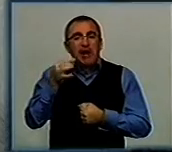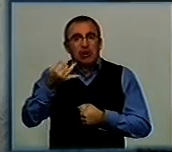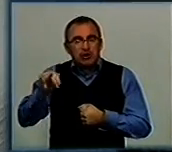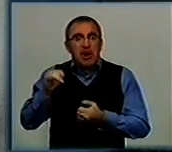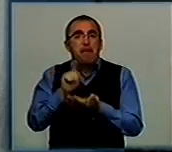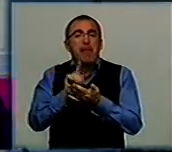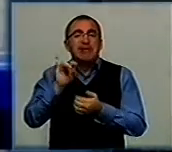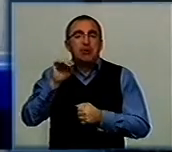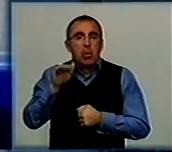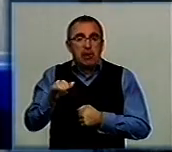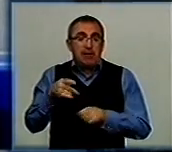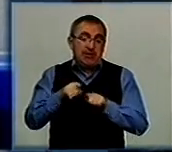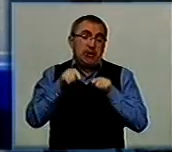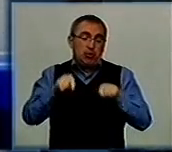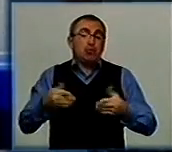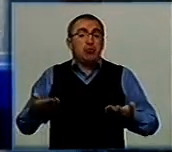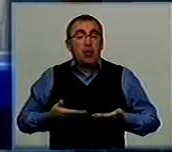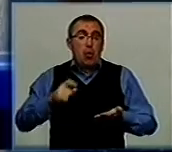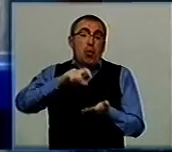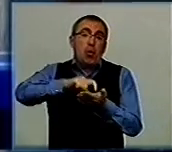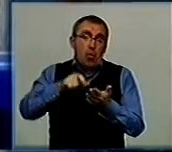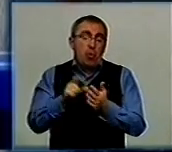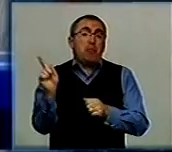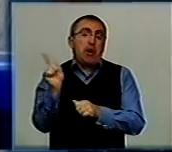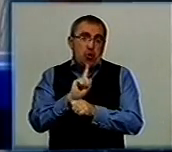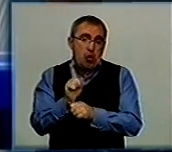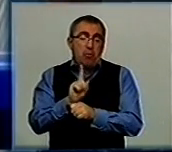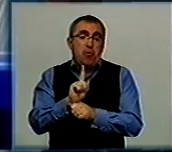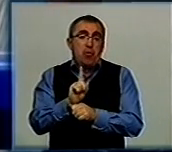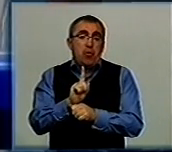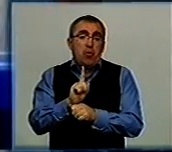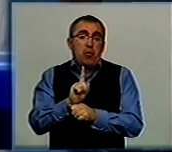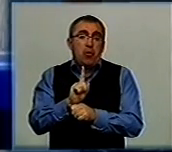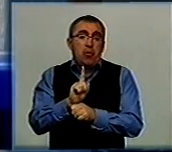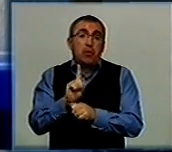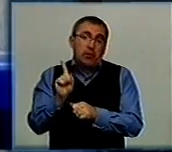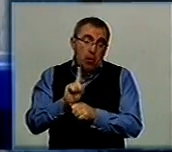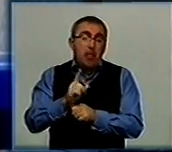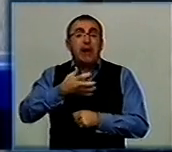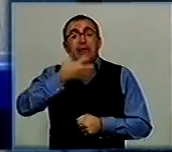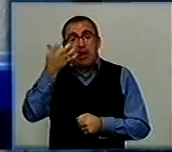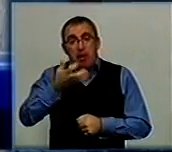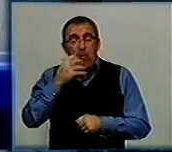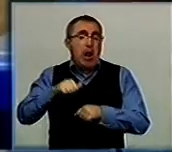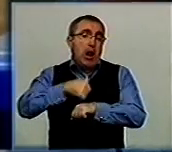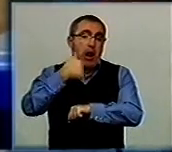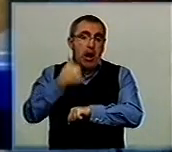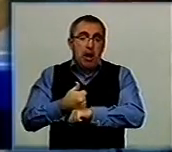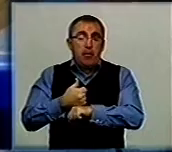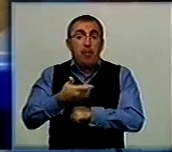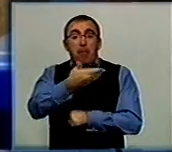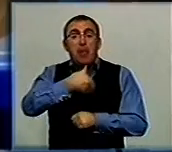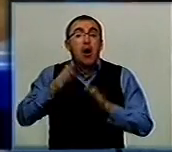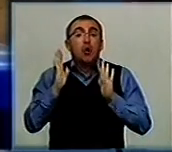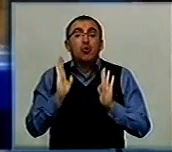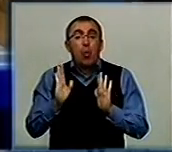Ось тут ми живемо. Комнати нормальні, нормальне тепло – це головне. Ми, як тільки